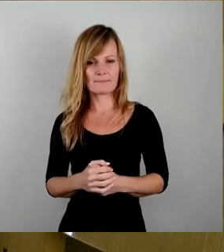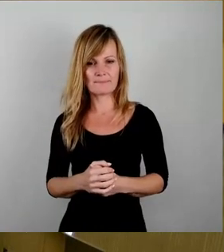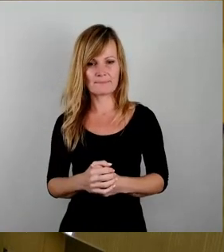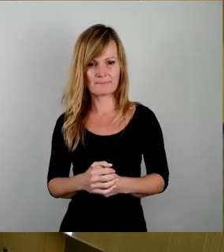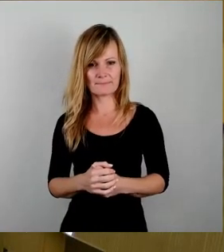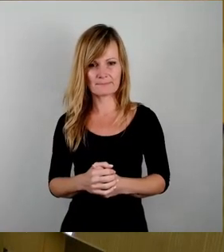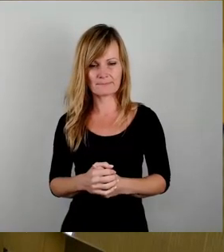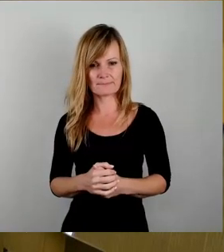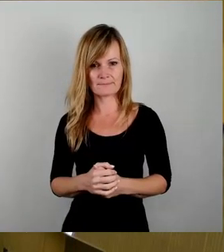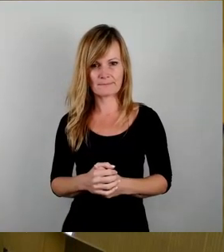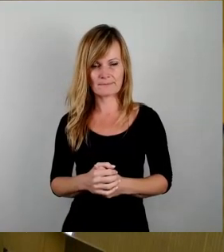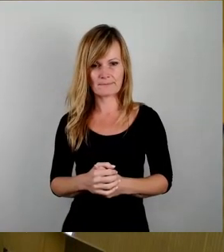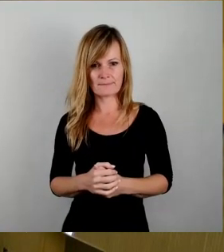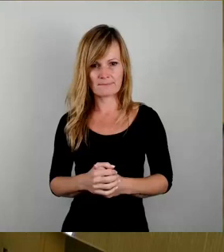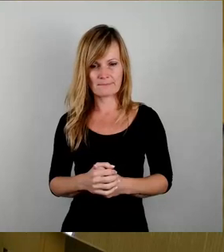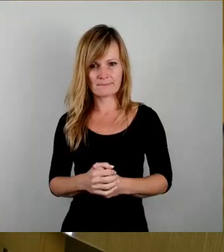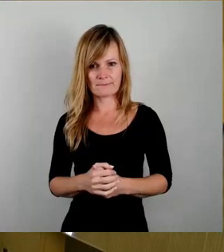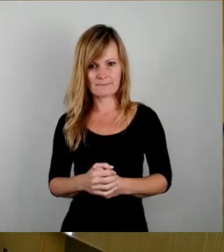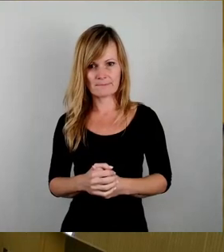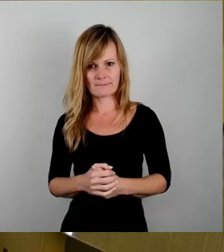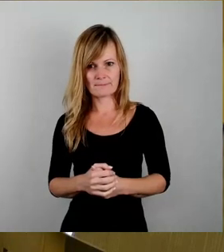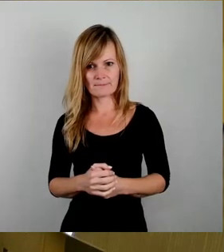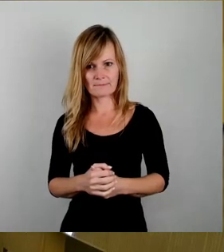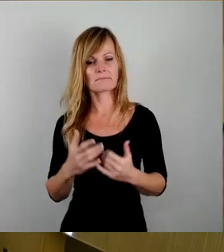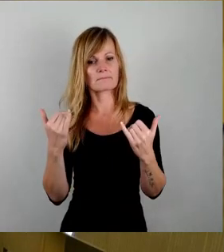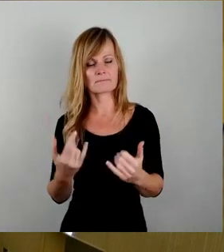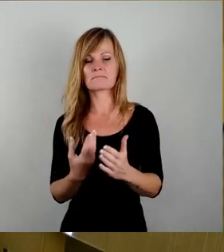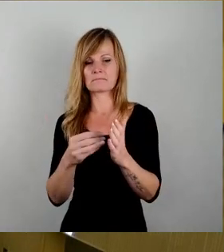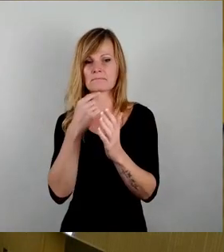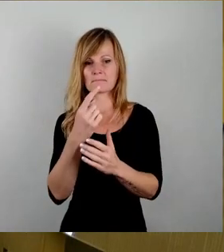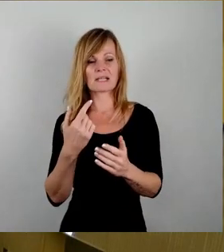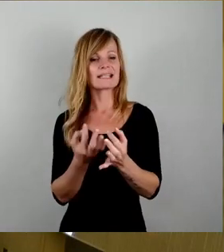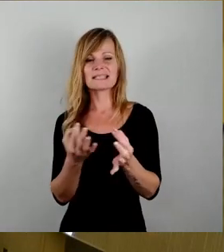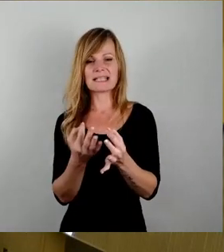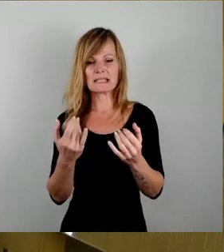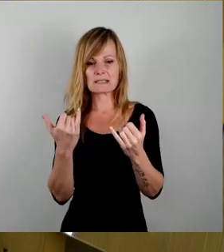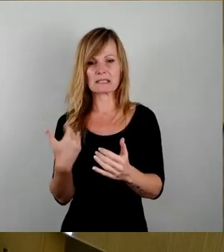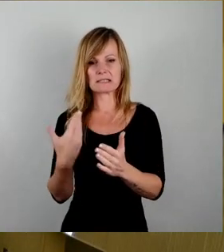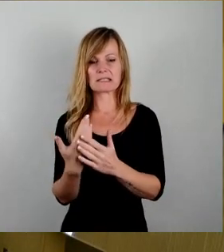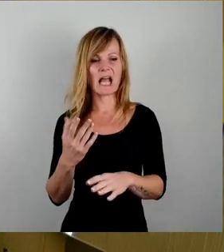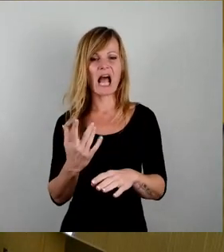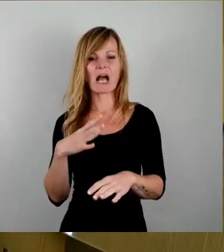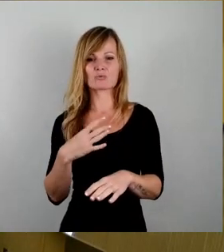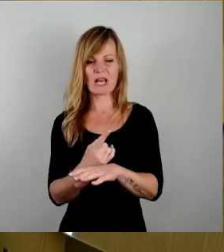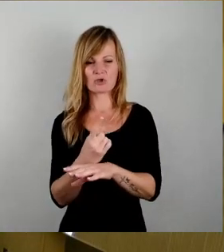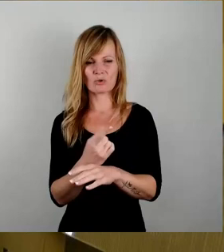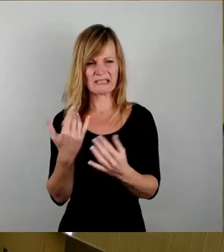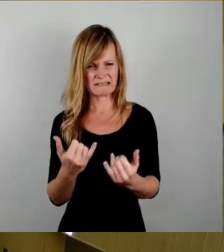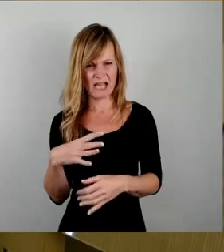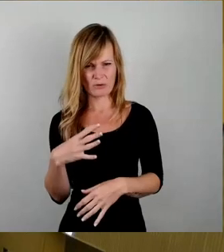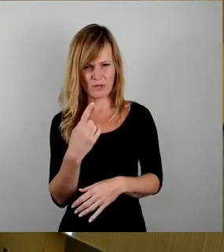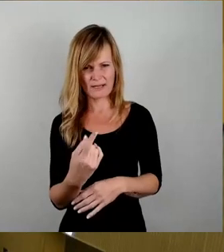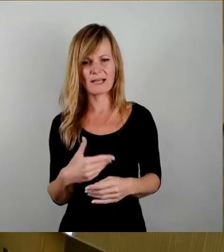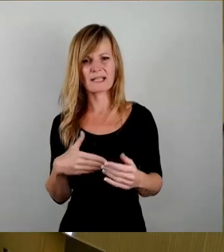Ich kann mich da nur anschließen. Nichts an dieser aktuellen Stunde ist aktuell. Deswegen werden wir unsere gesamten fünf Minuten diesem